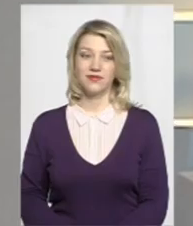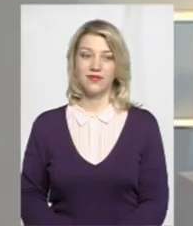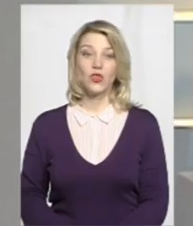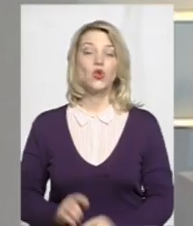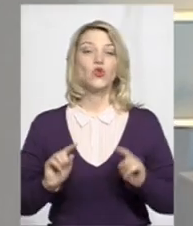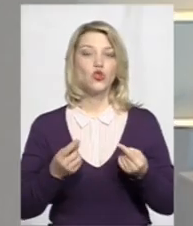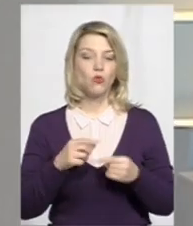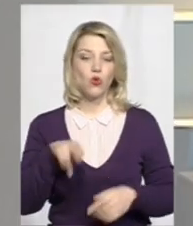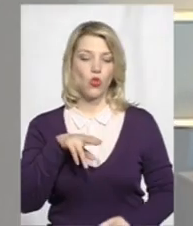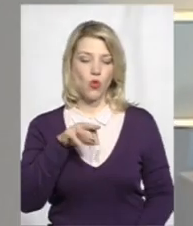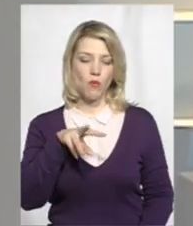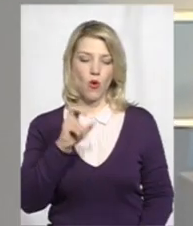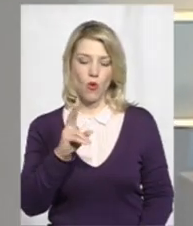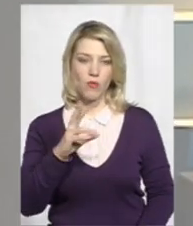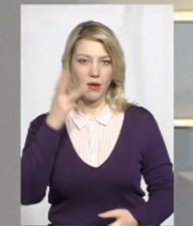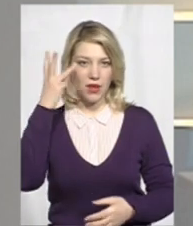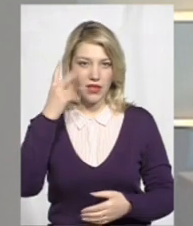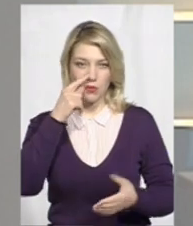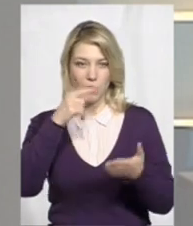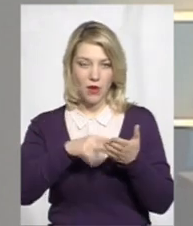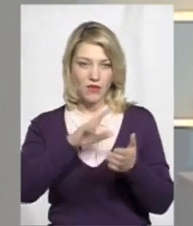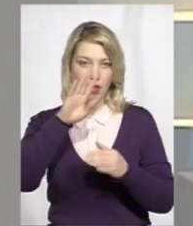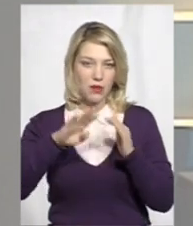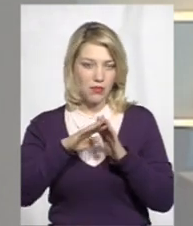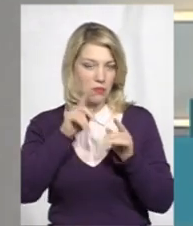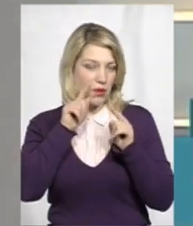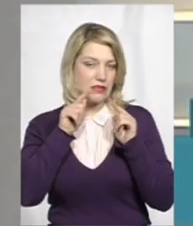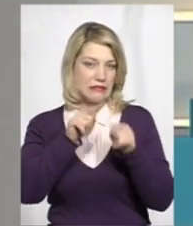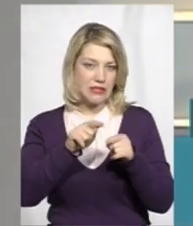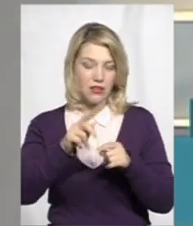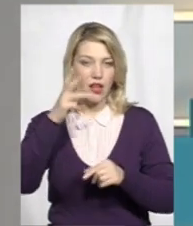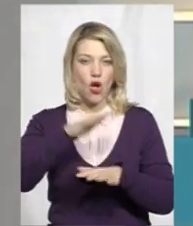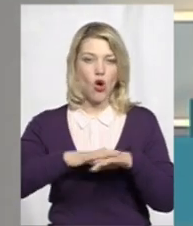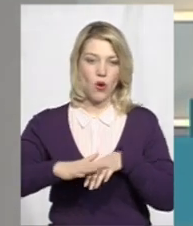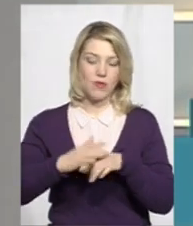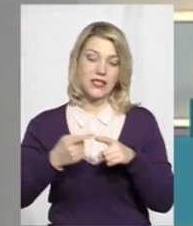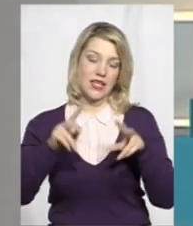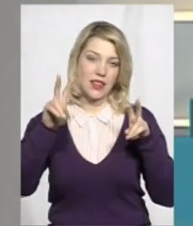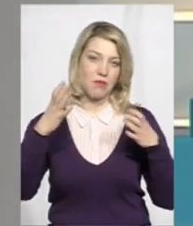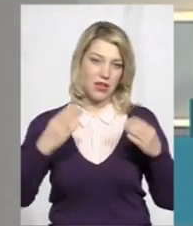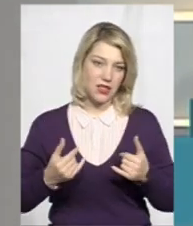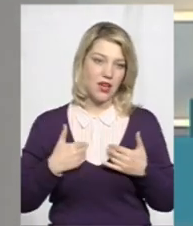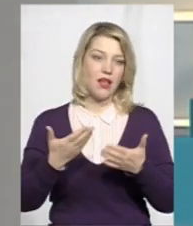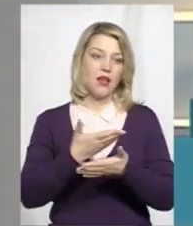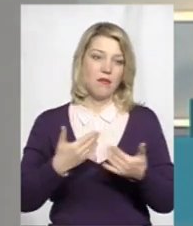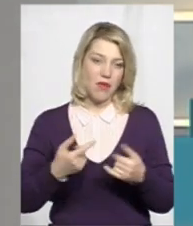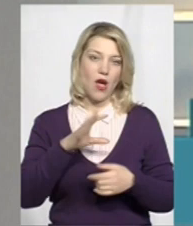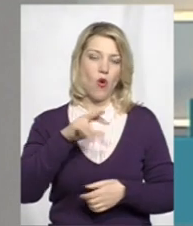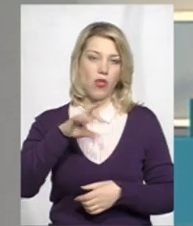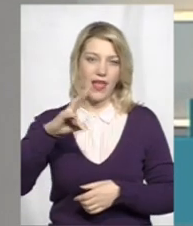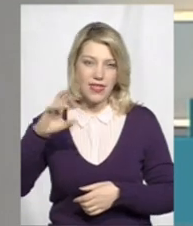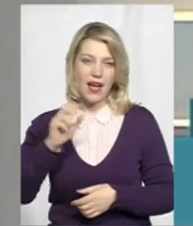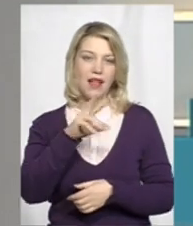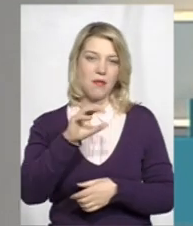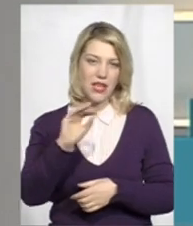Чому Домком Хмельницький опинився під прицілом громадськості? Це тема дня, усіх вітаємо. Ми з Оксаною Фіновською працюємо для